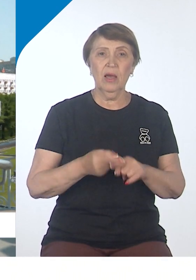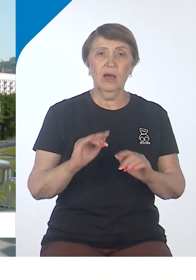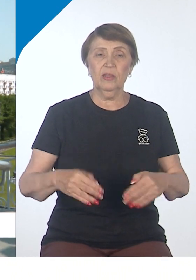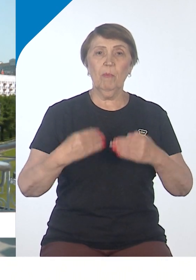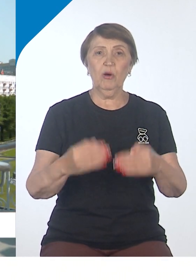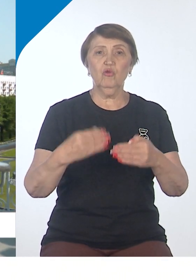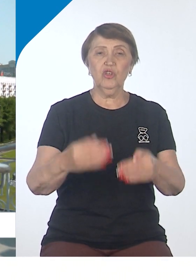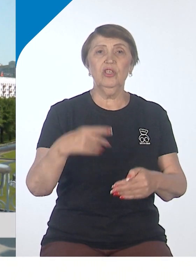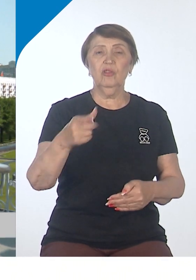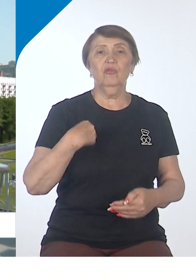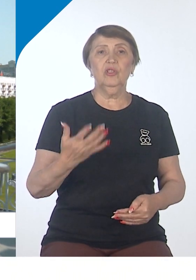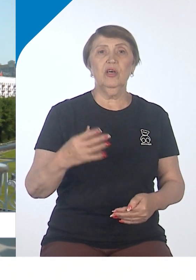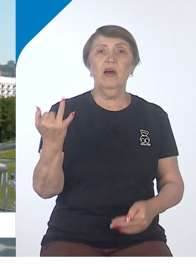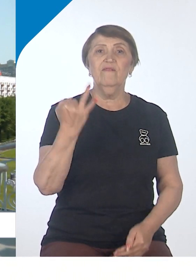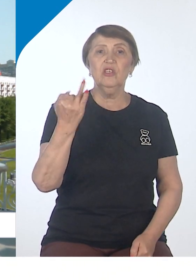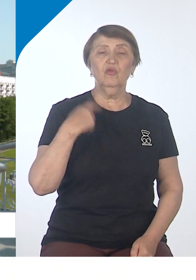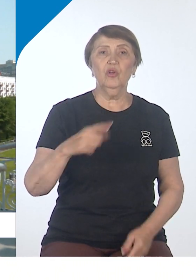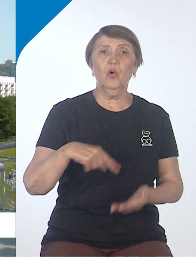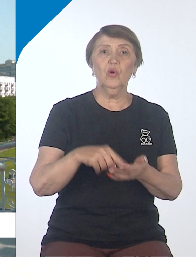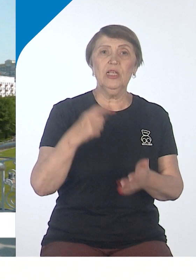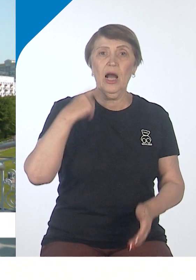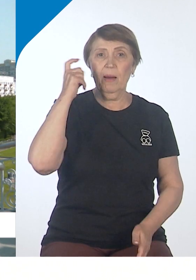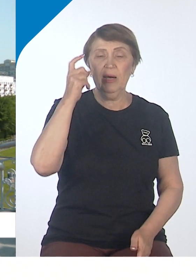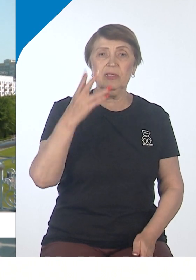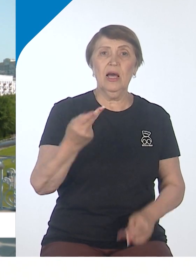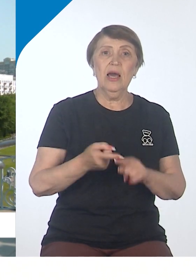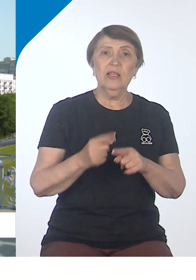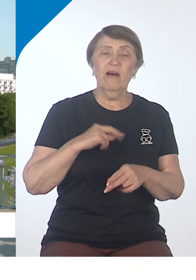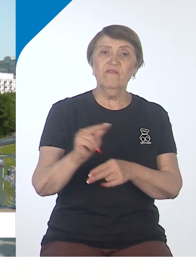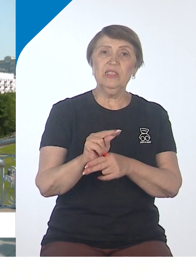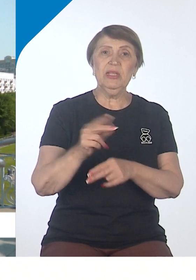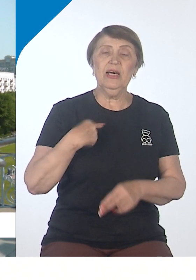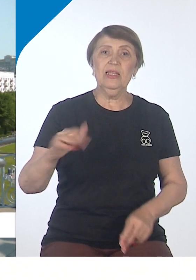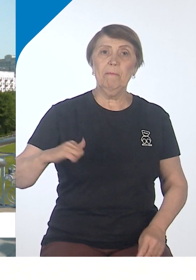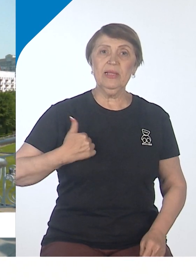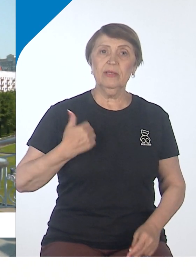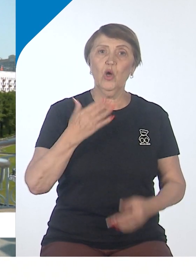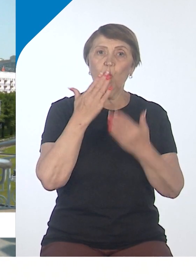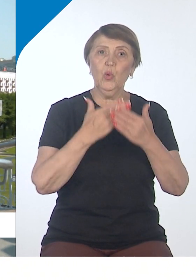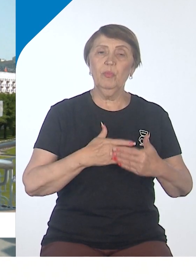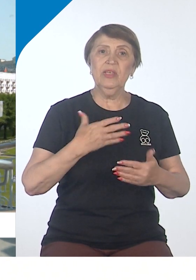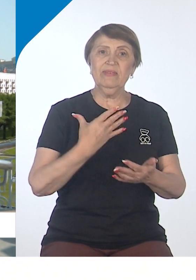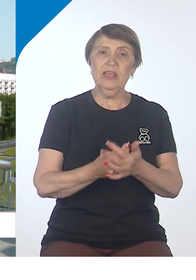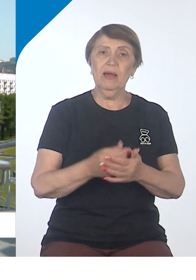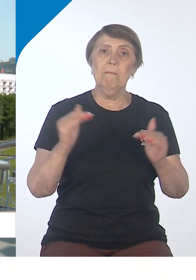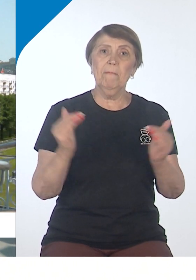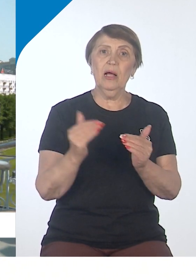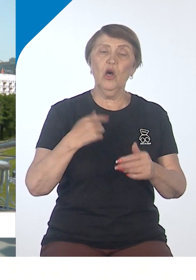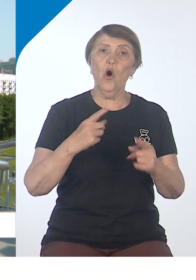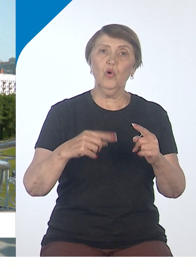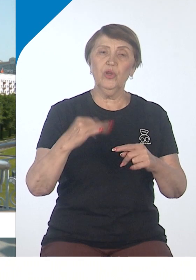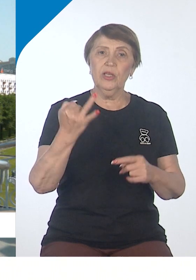в историю Хабаровска. Даже больше и в Хабаровского края. Это воспитание патриотизма, любви к своей малой родине. И вообще